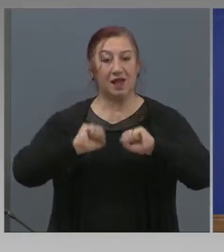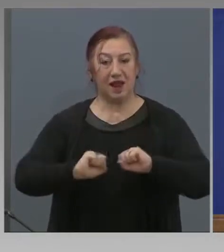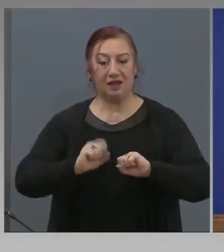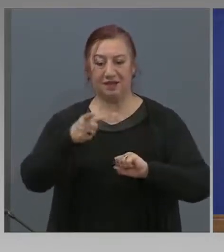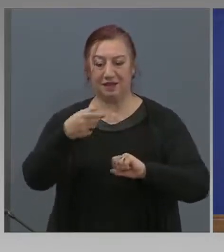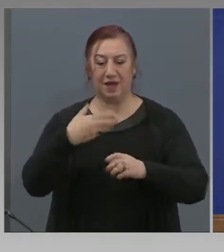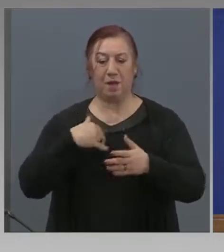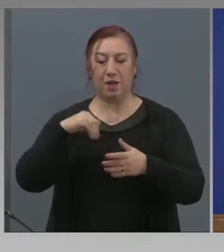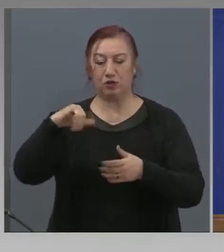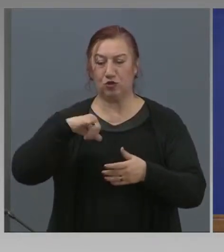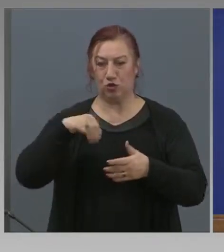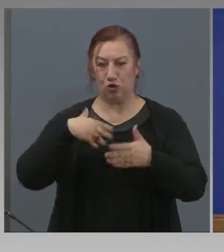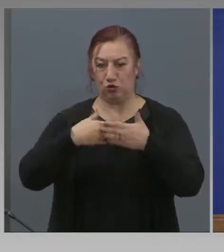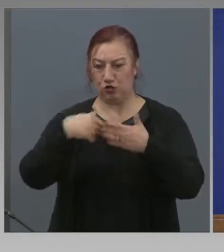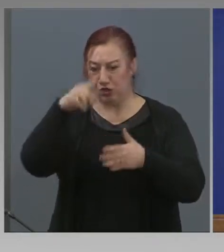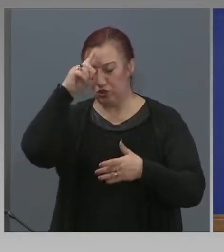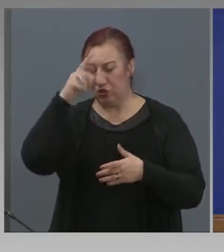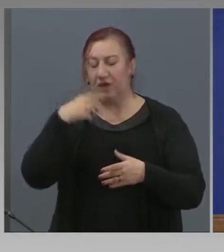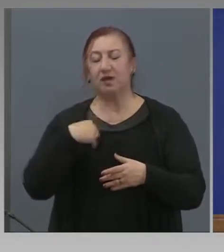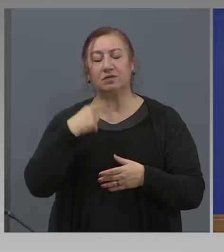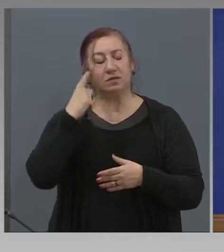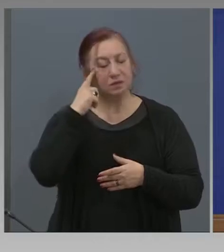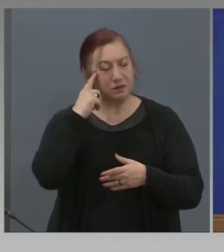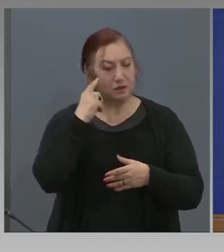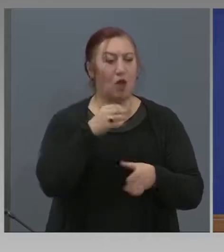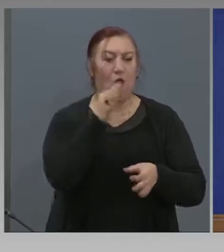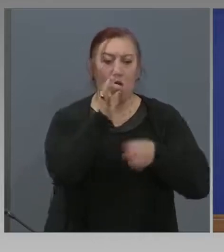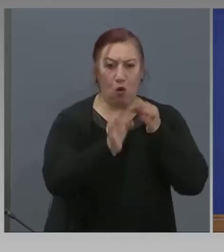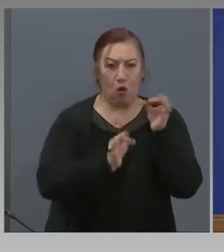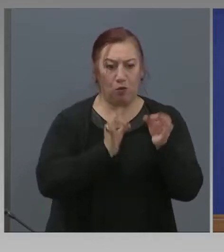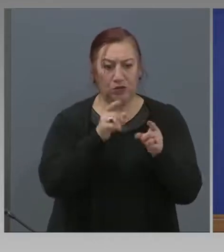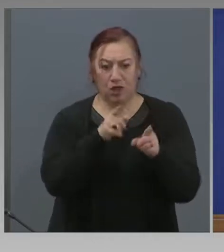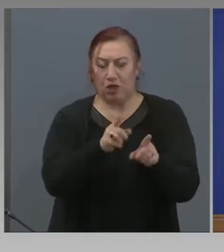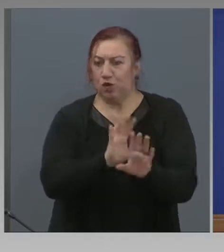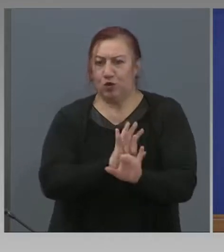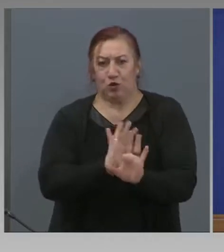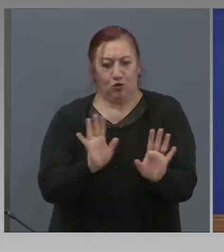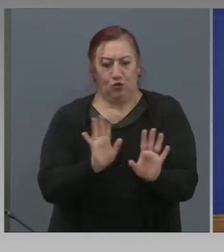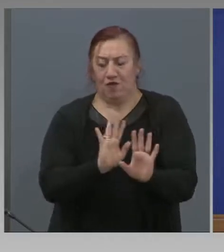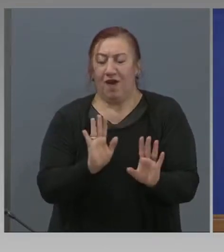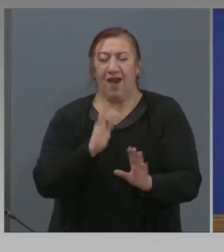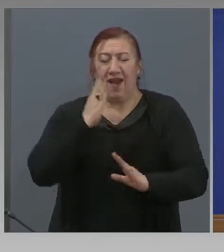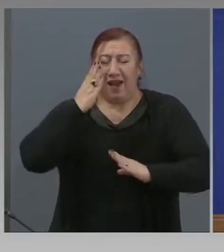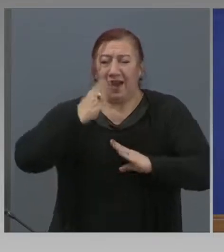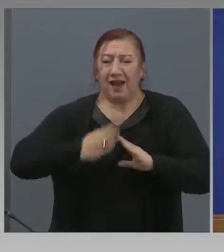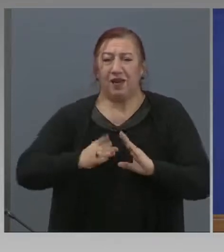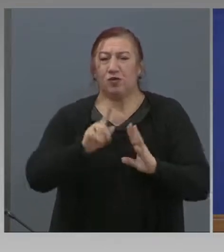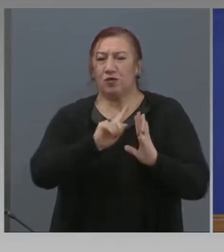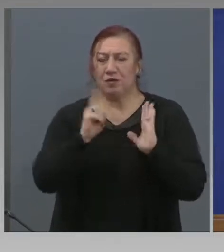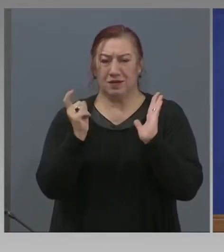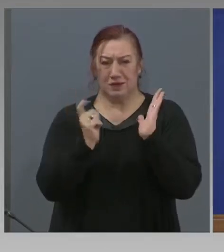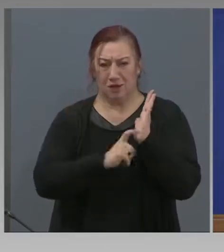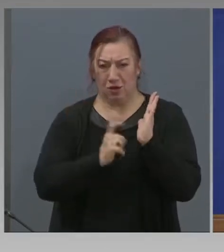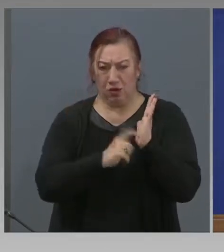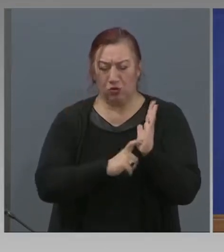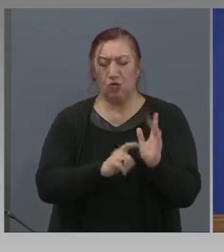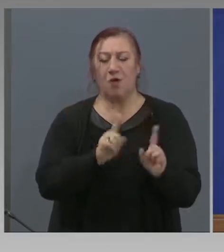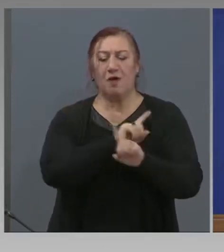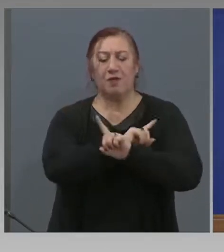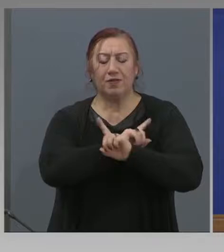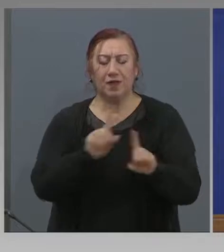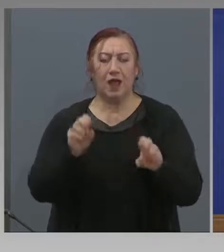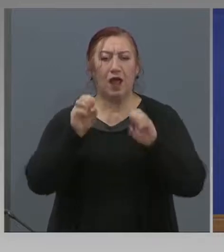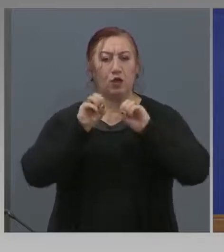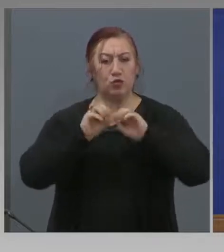становище на дирекция правна, му е обяснено, че това е крайно незаконно, недопустимо и